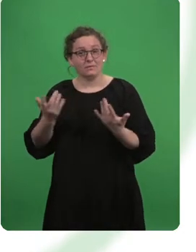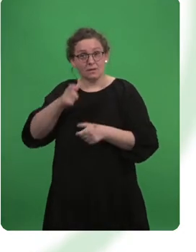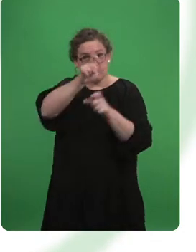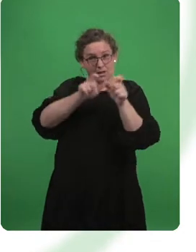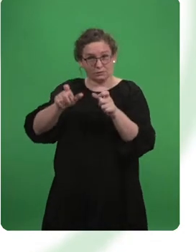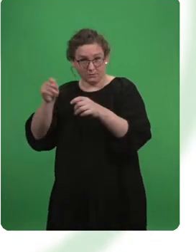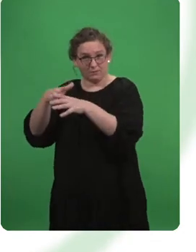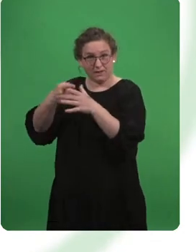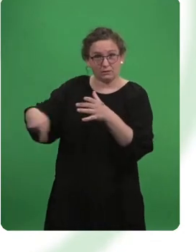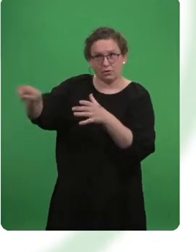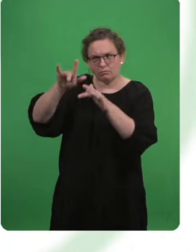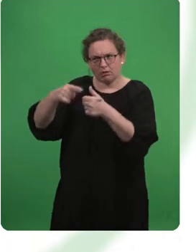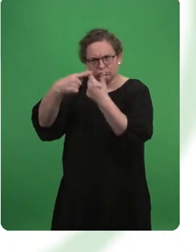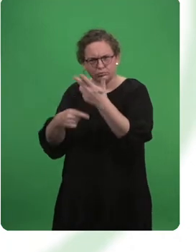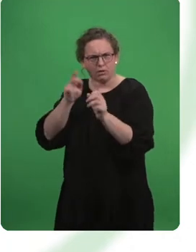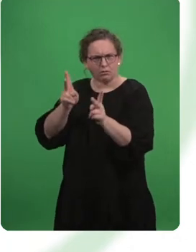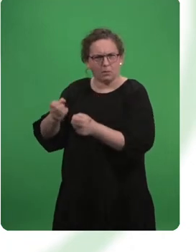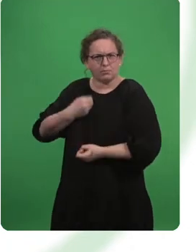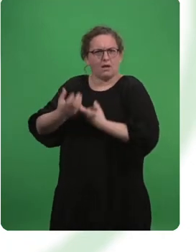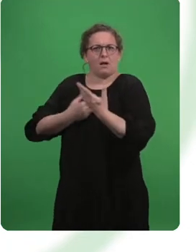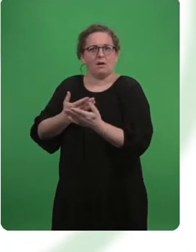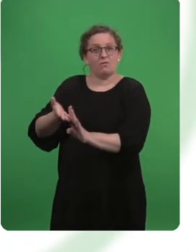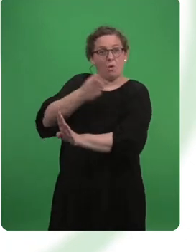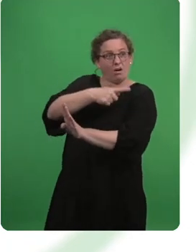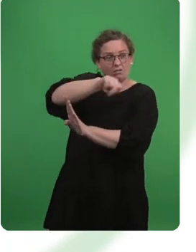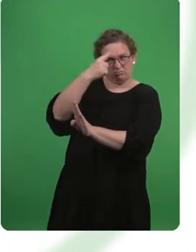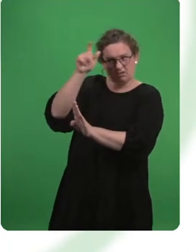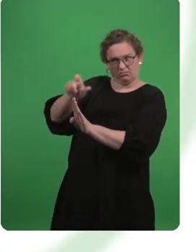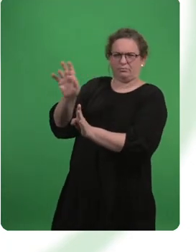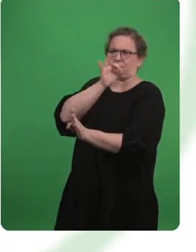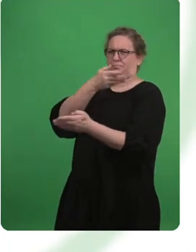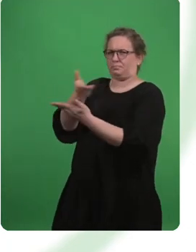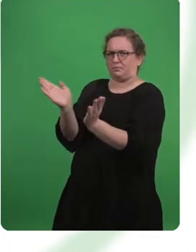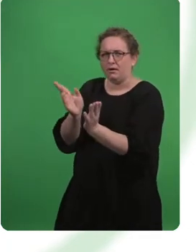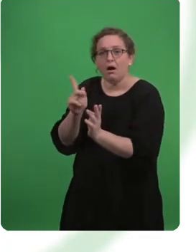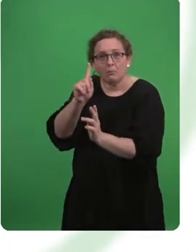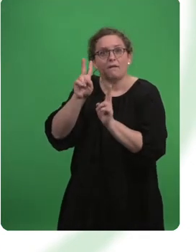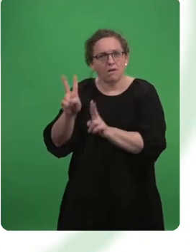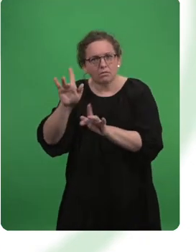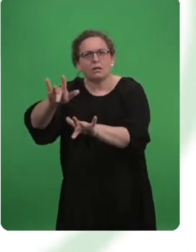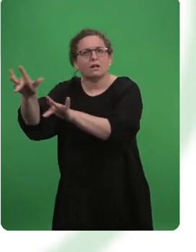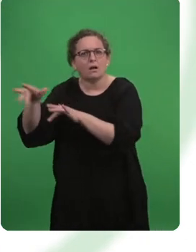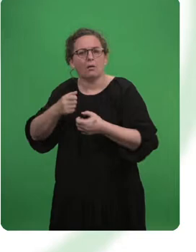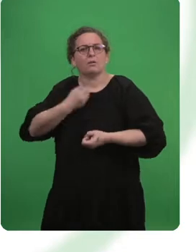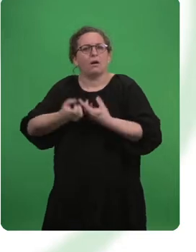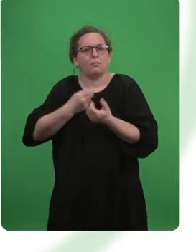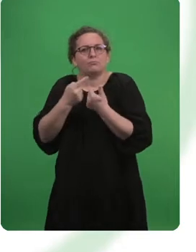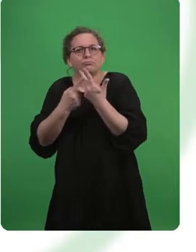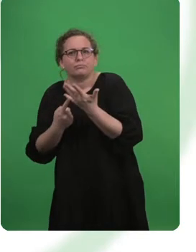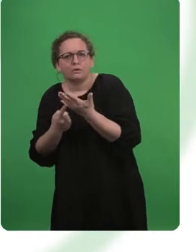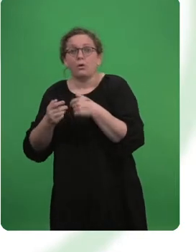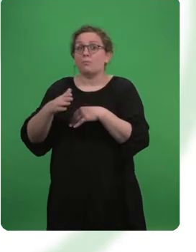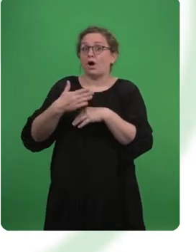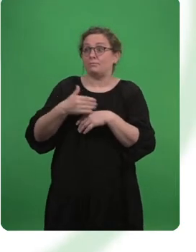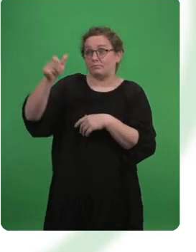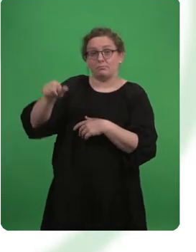Menschen mit Behinderung haben ganz viele Begabungen, die ihnen einfach von vornherein nicht zugetraut werden. Und Menschen mit Behinderung haben viele Begabungen, die